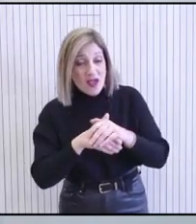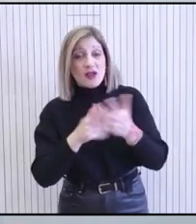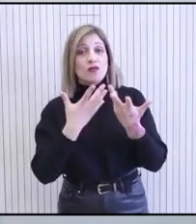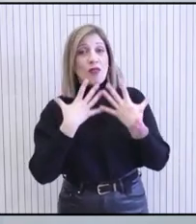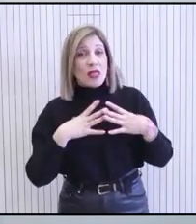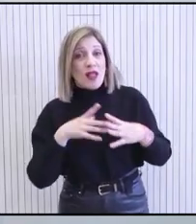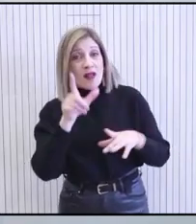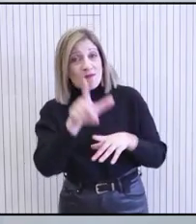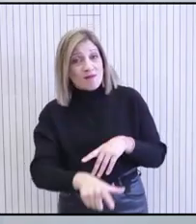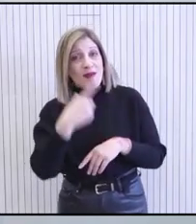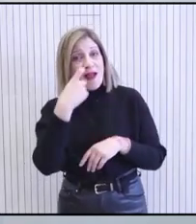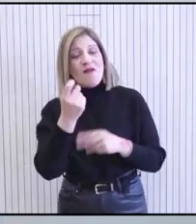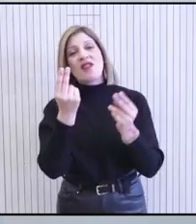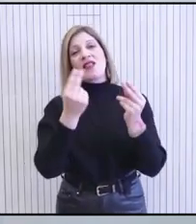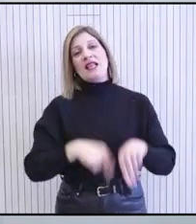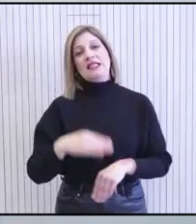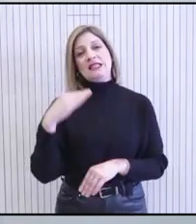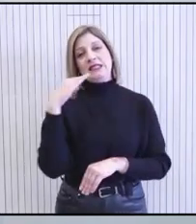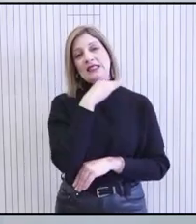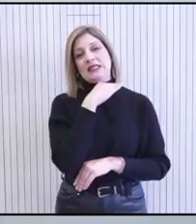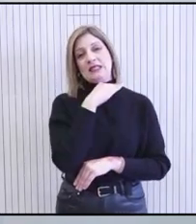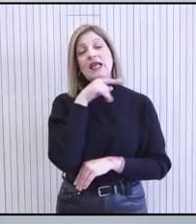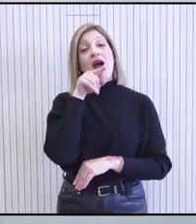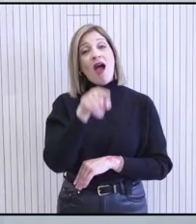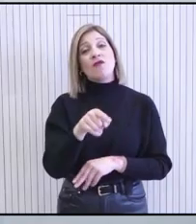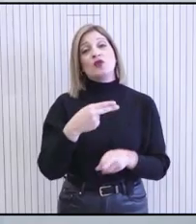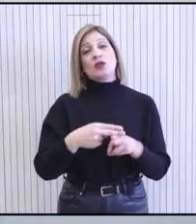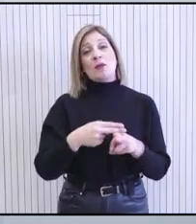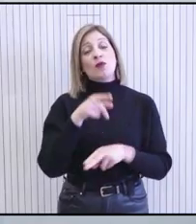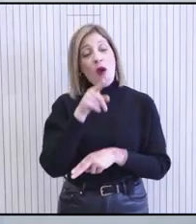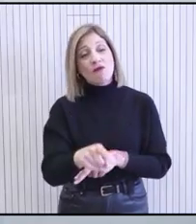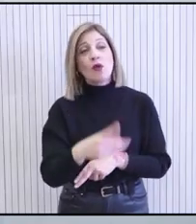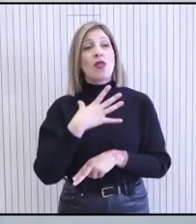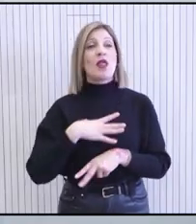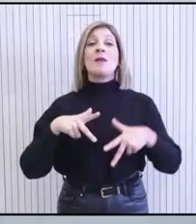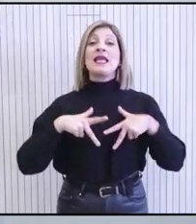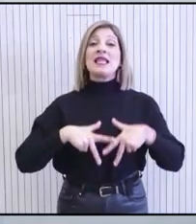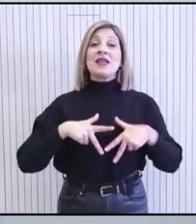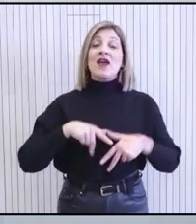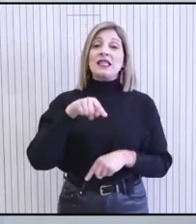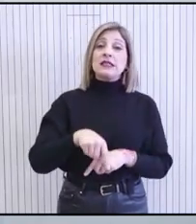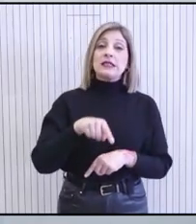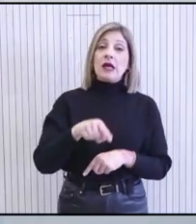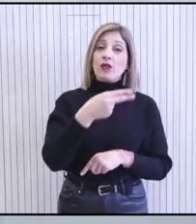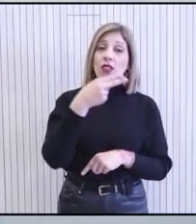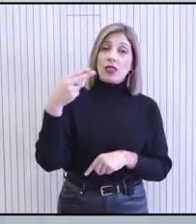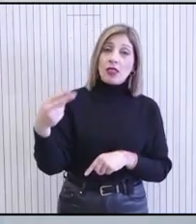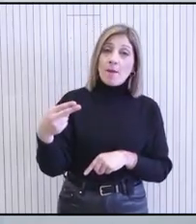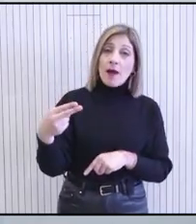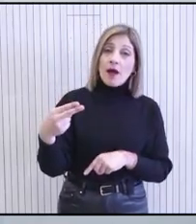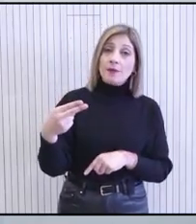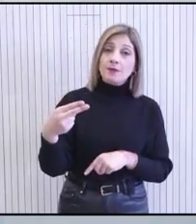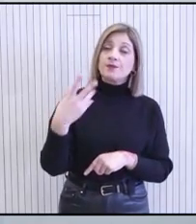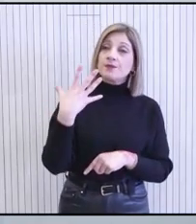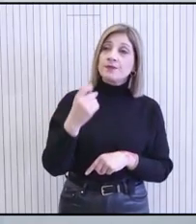διάθεσή τους να βρεθεί μια συμβαβαστική λύση. Γιατί αυτό είναι το απαιτούμενο. Η κυβέρνηση σε αυτή την διαφορά